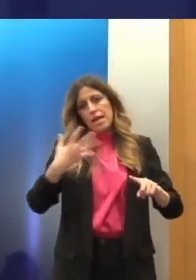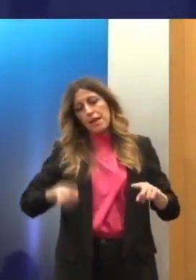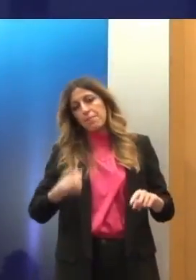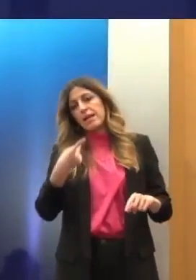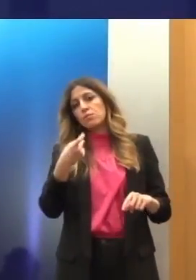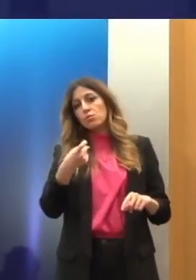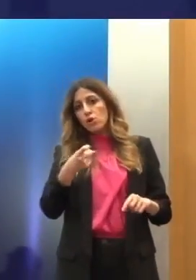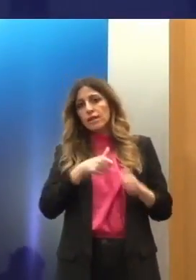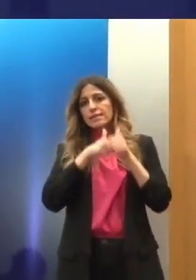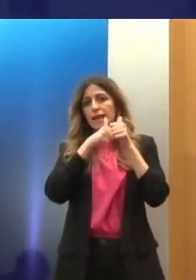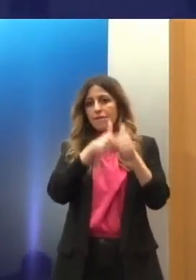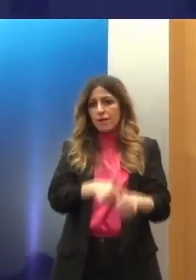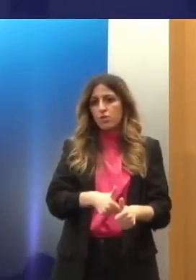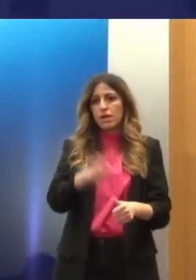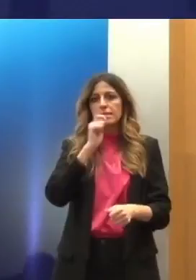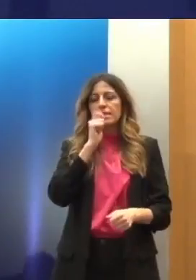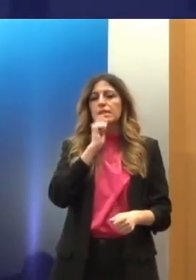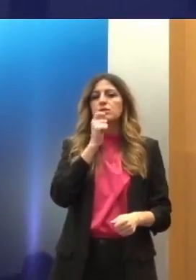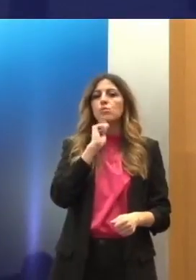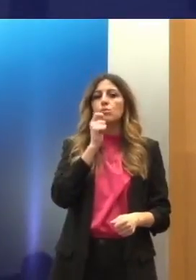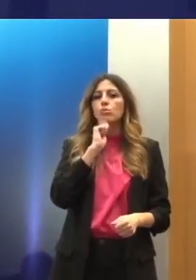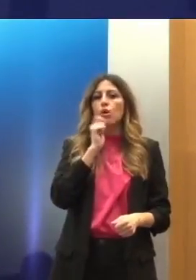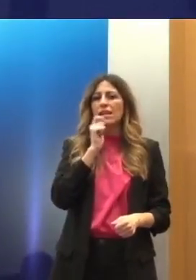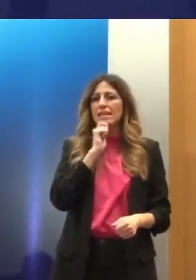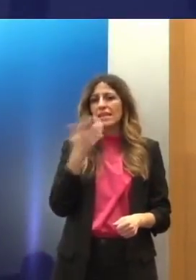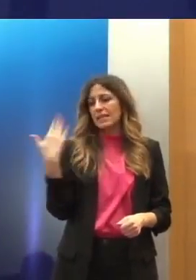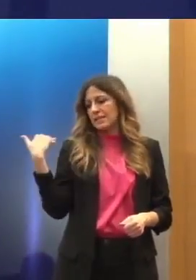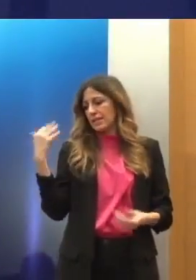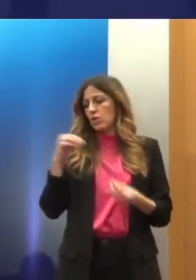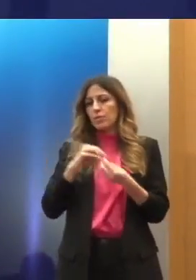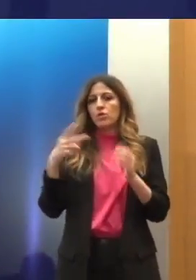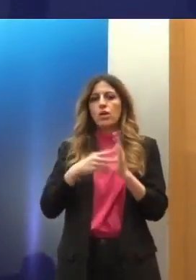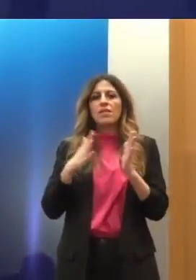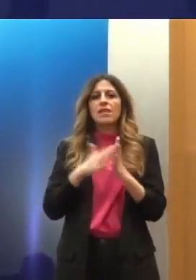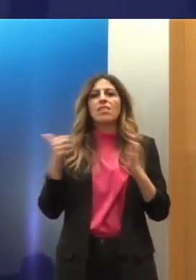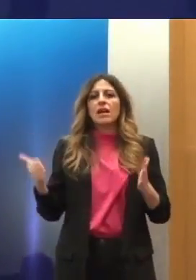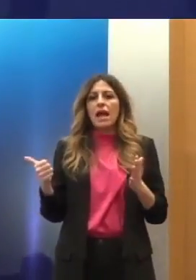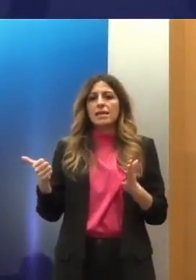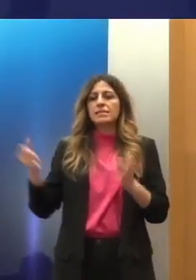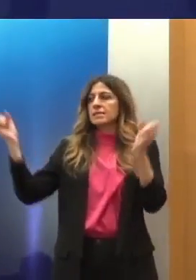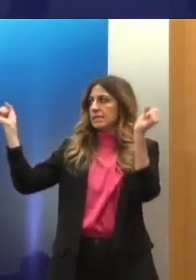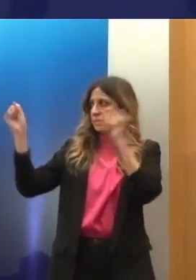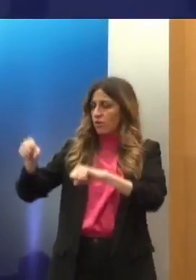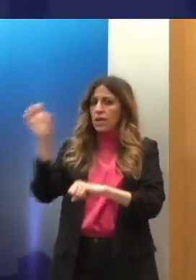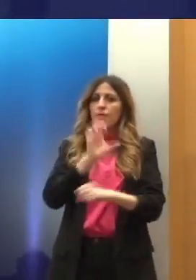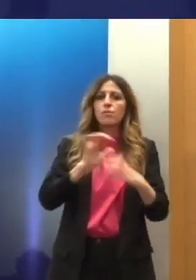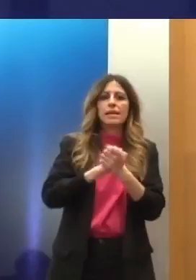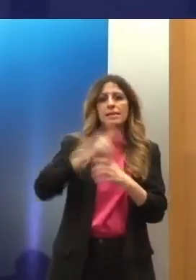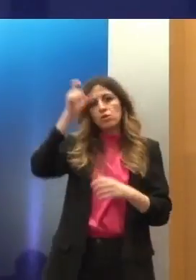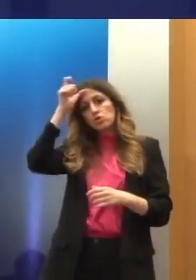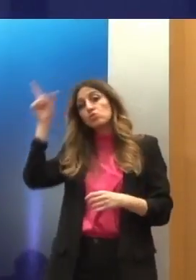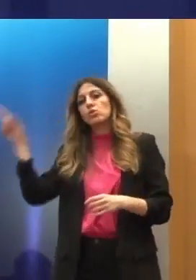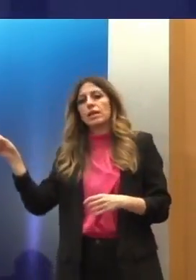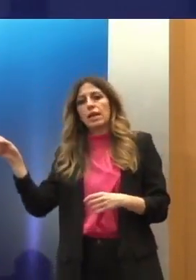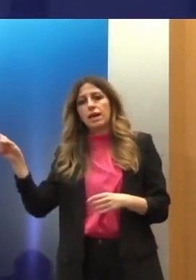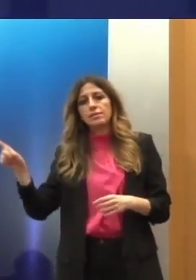της πολιτικής η οποία εφαρμόζεται πλέον από τον Απρίλη του 2016 με τη Συμφωνία Ευρωπαϊκής Ένωσης Τουρκίας η οποία έχει οδηγεί